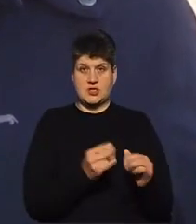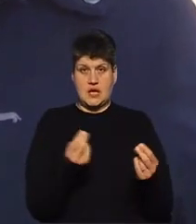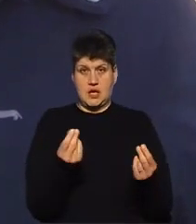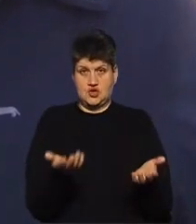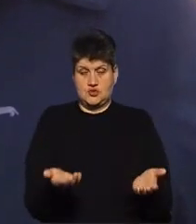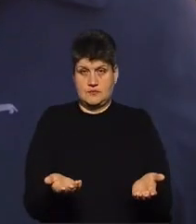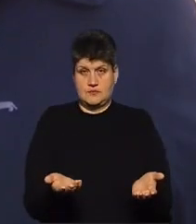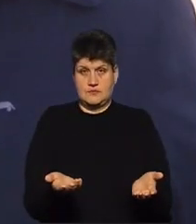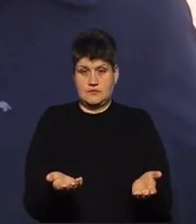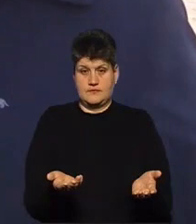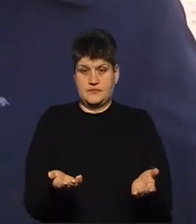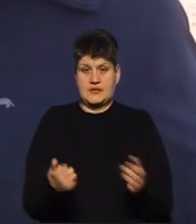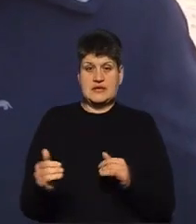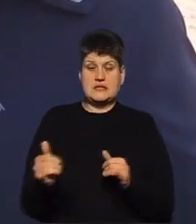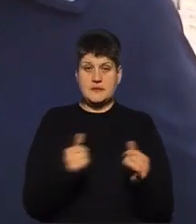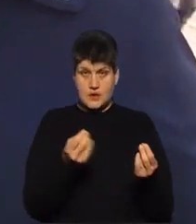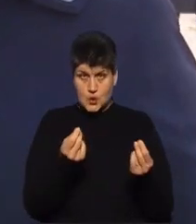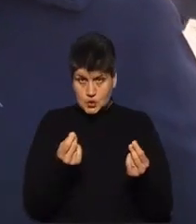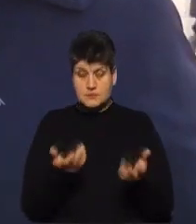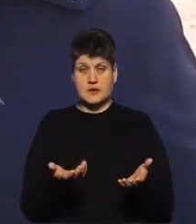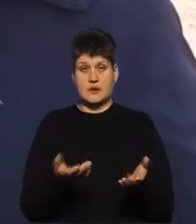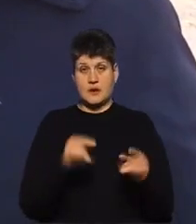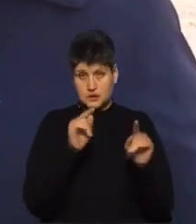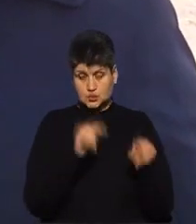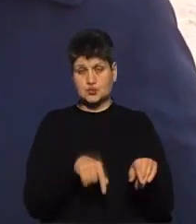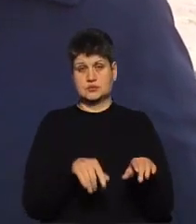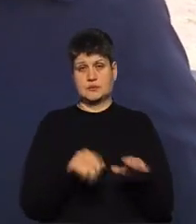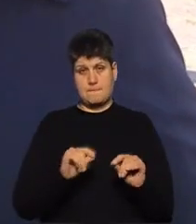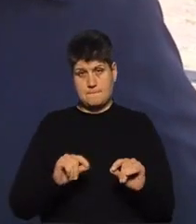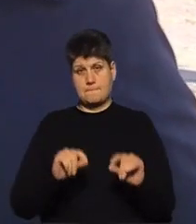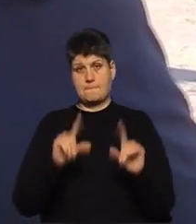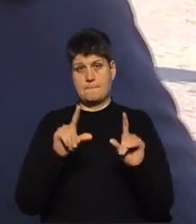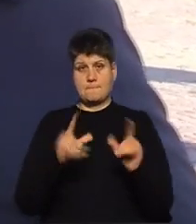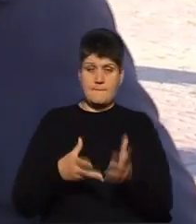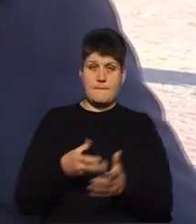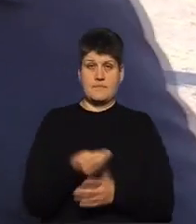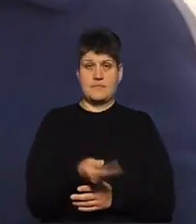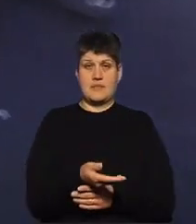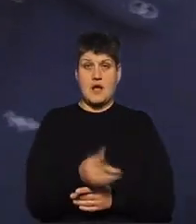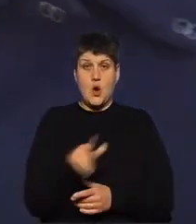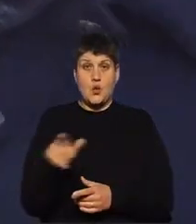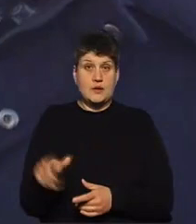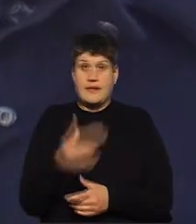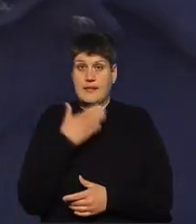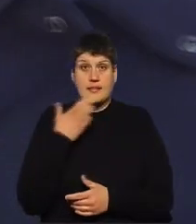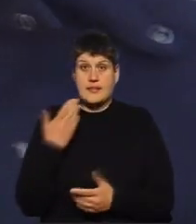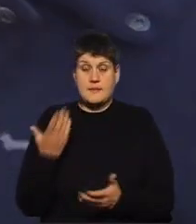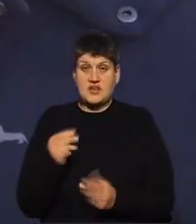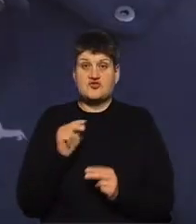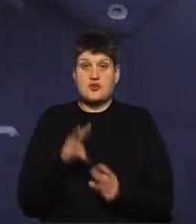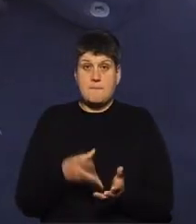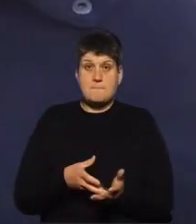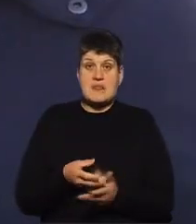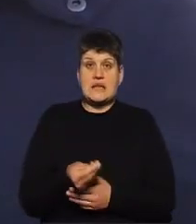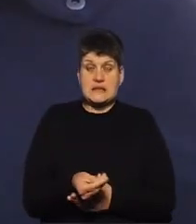ти казав, забезпечили гроші, а тоді піднімайте за оплату. А то люди не мають чим платити те, що